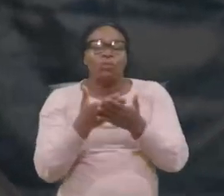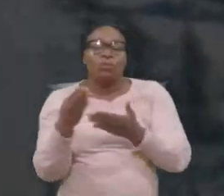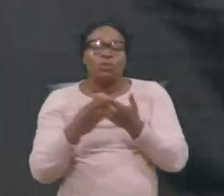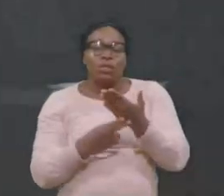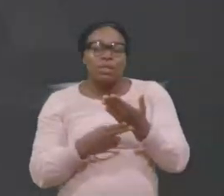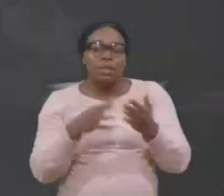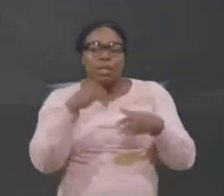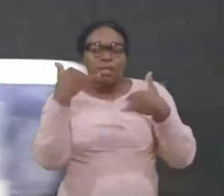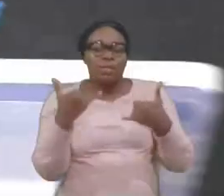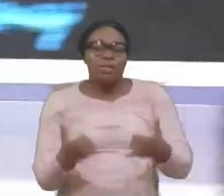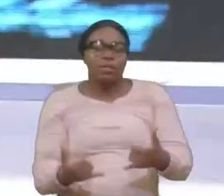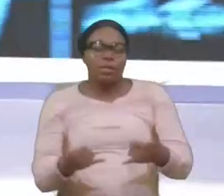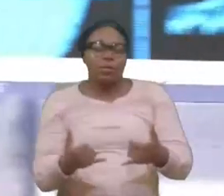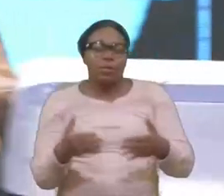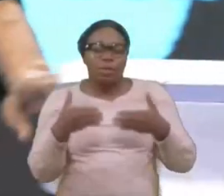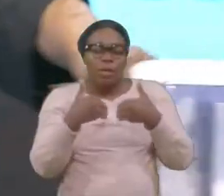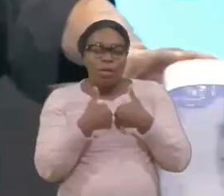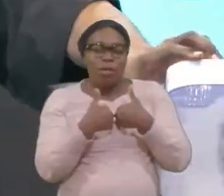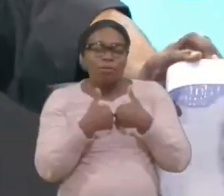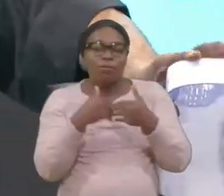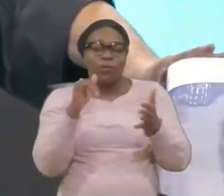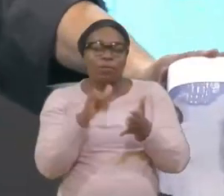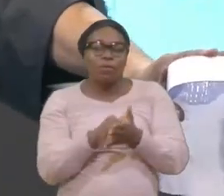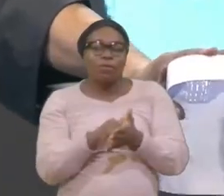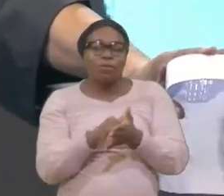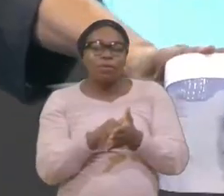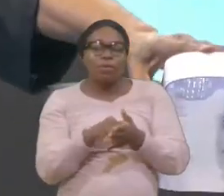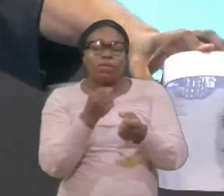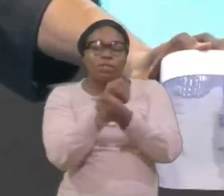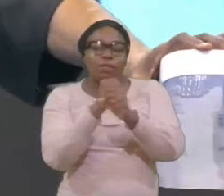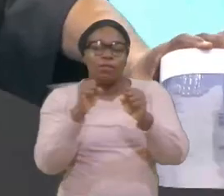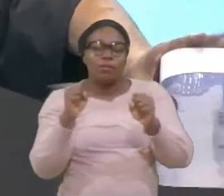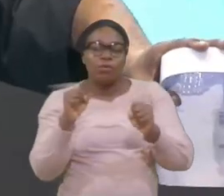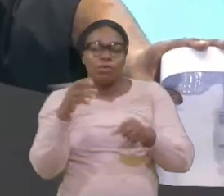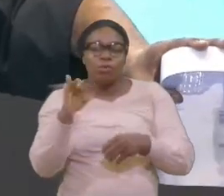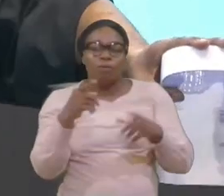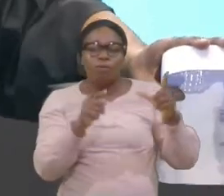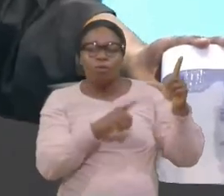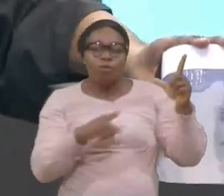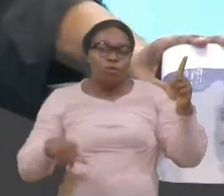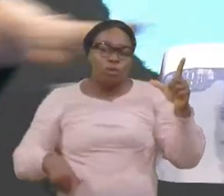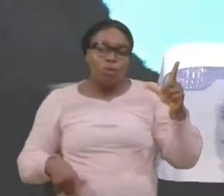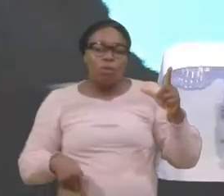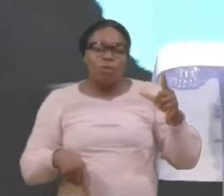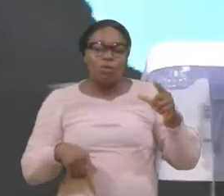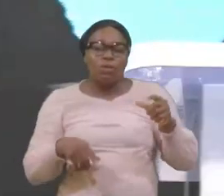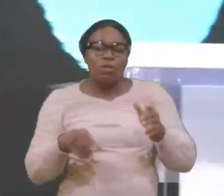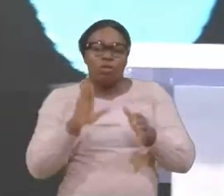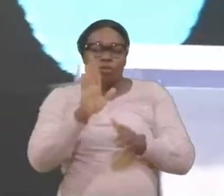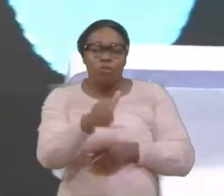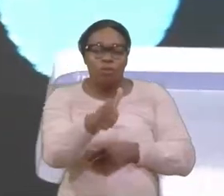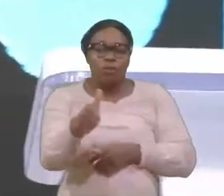et maintenant nous avons ce salut du seigneur personnel